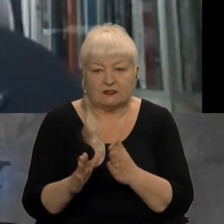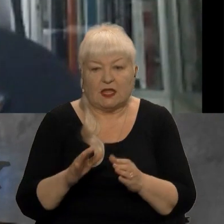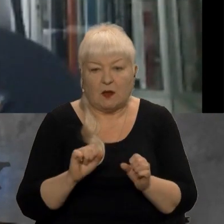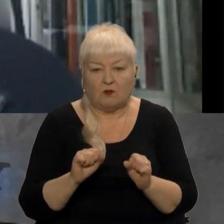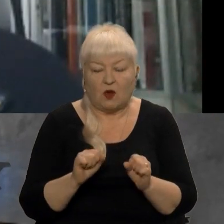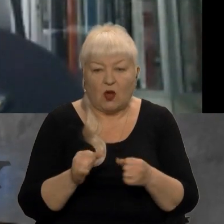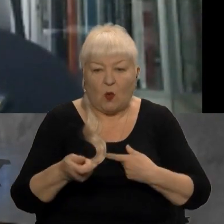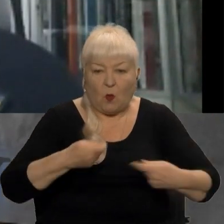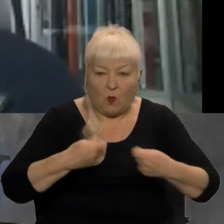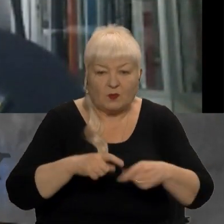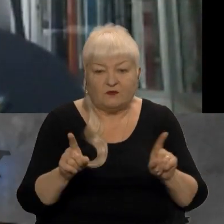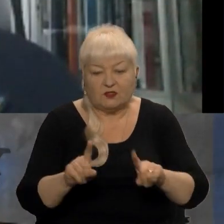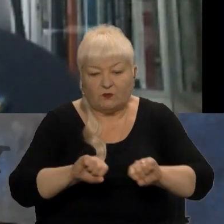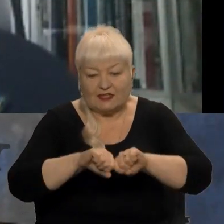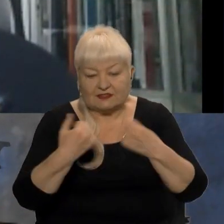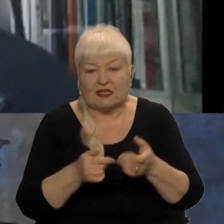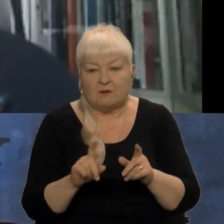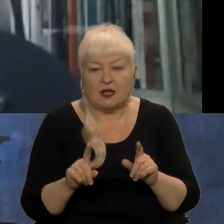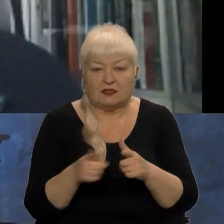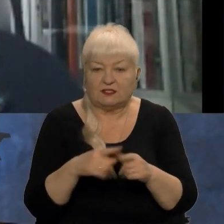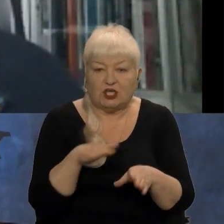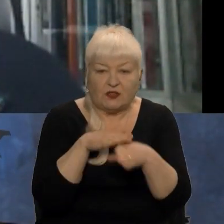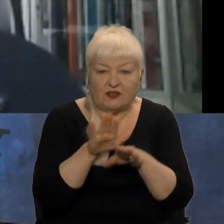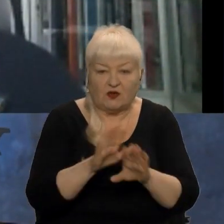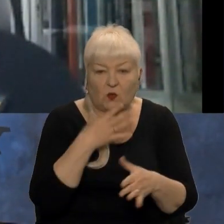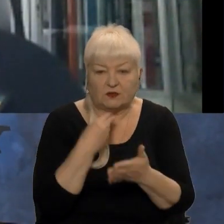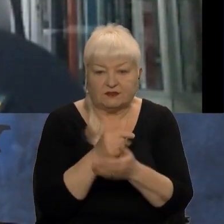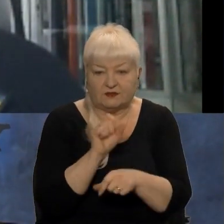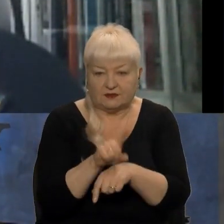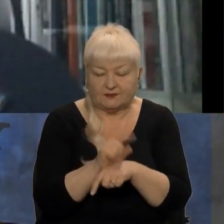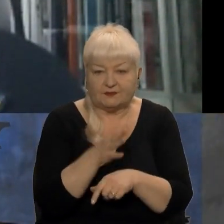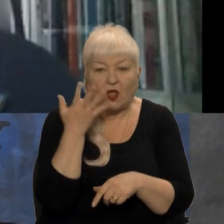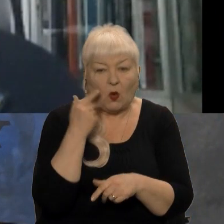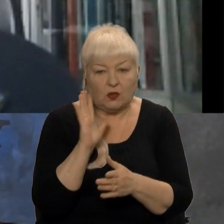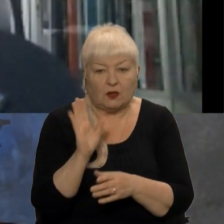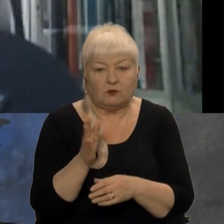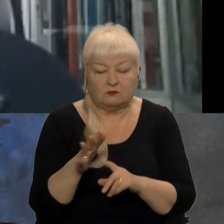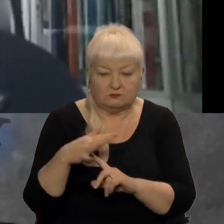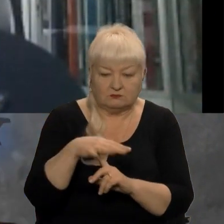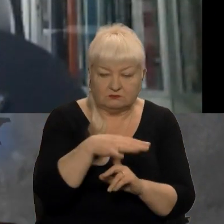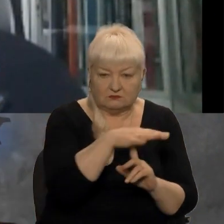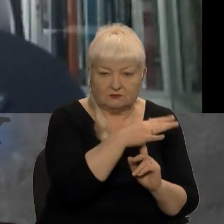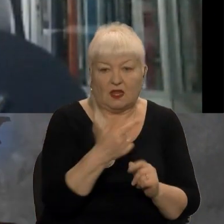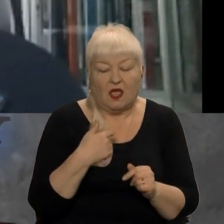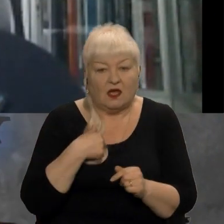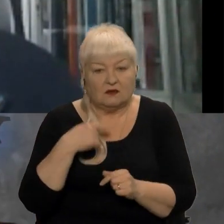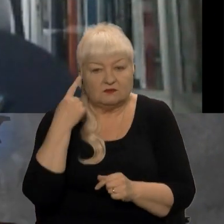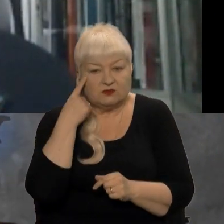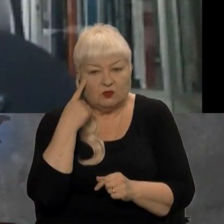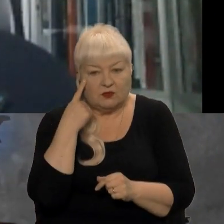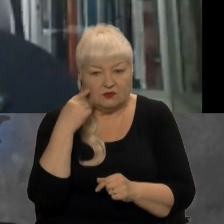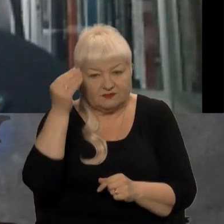зламалася, чи не виконувала своїх функцій під час польоту. Тобто, мені здається, що варіант зумисної